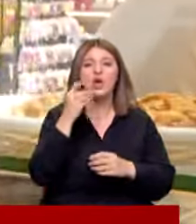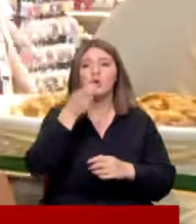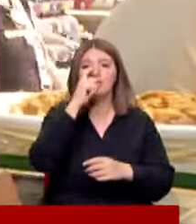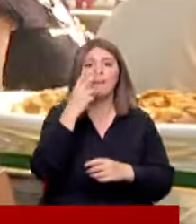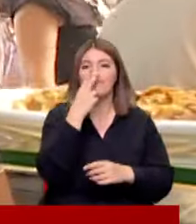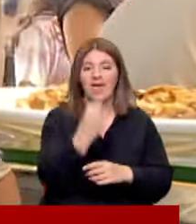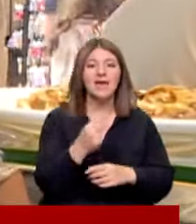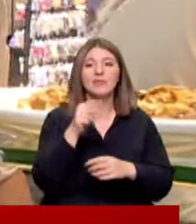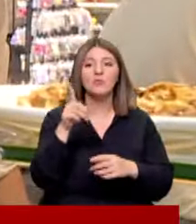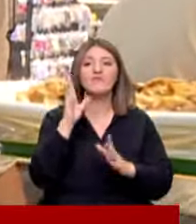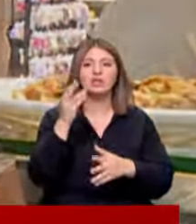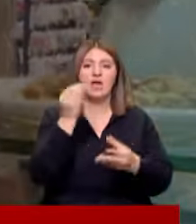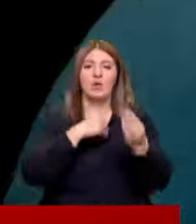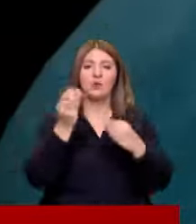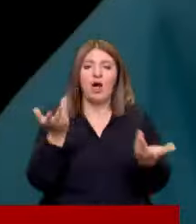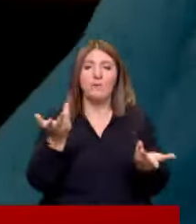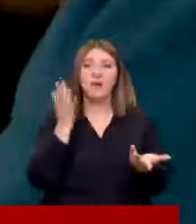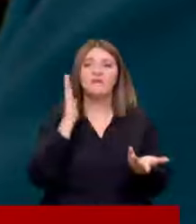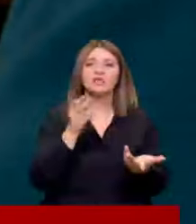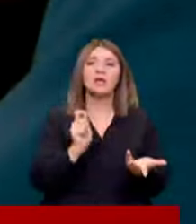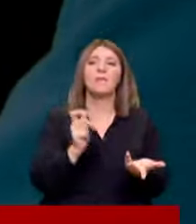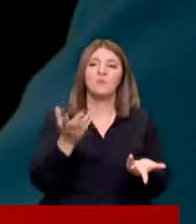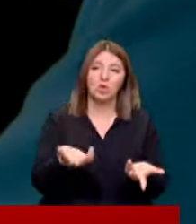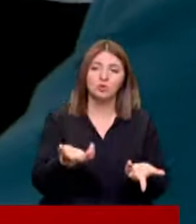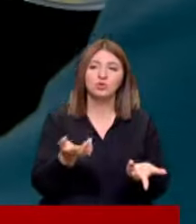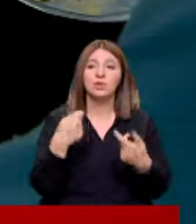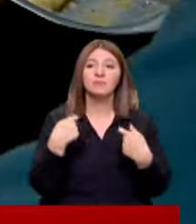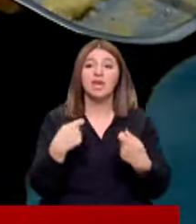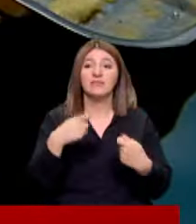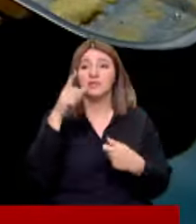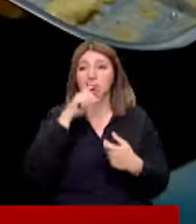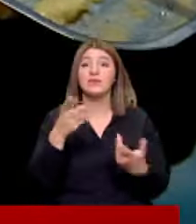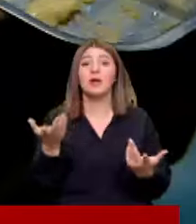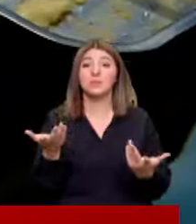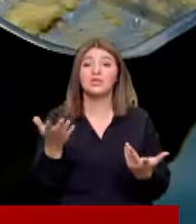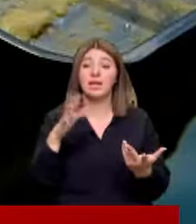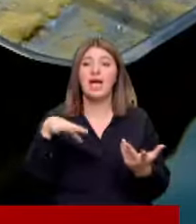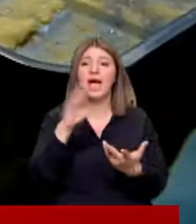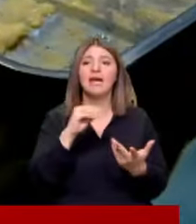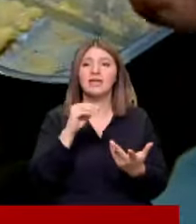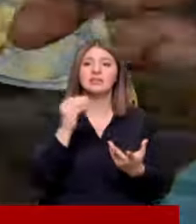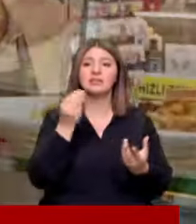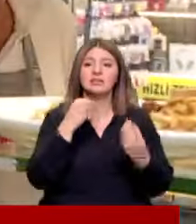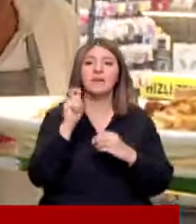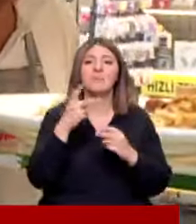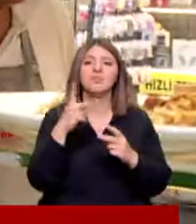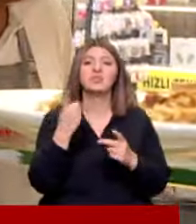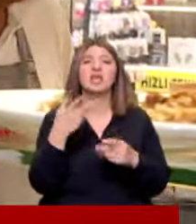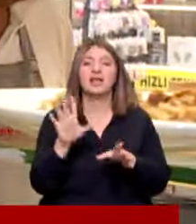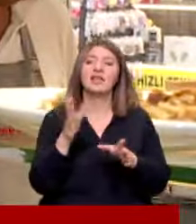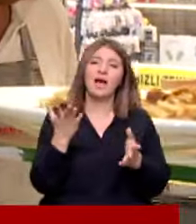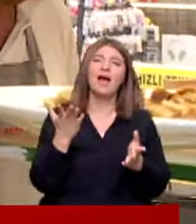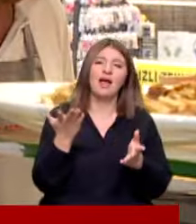daha fazla tercih ediyoruz Ama fazla yapmıyoruz Ama maliyetten dolayı tabii ki herkes tarafından tüketilen bir yemek değil